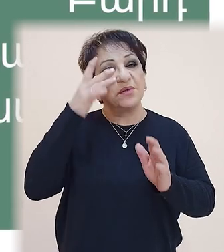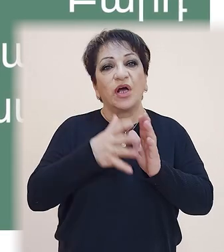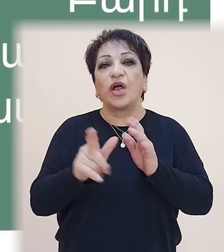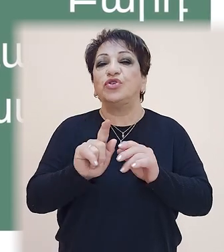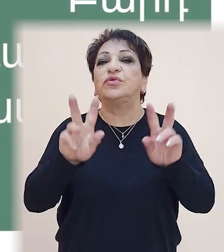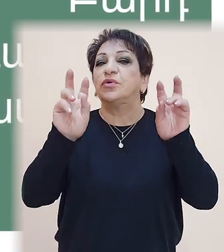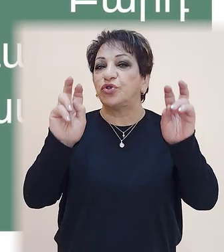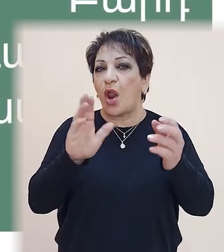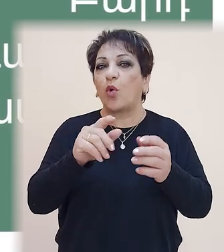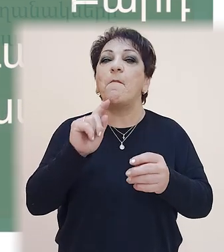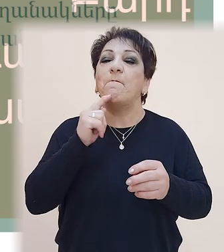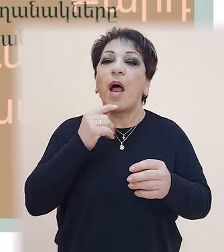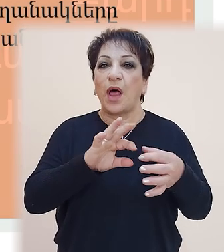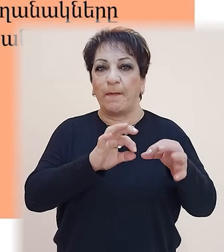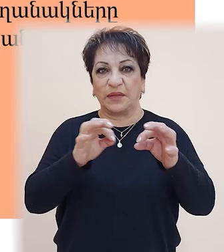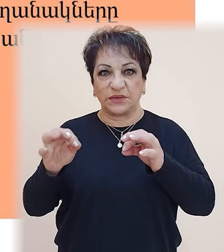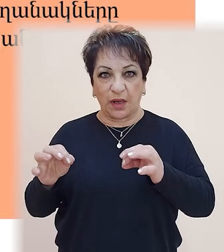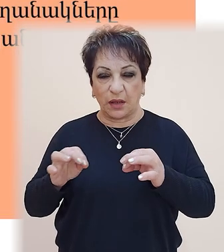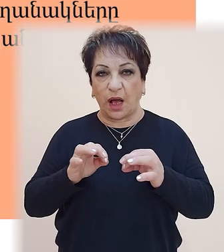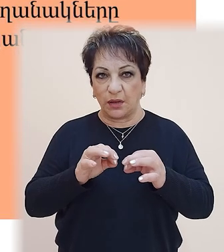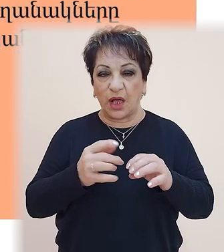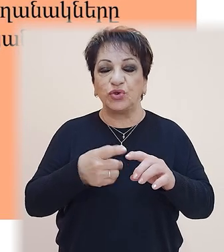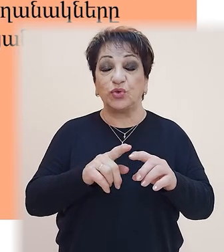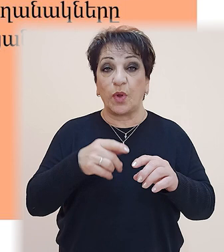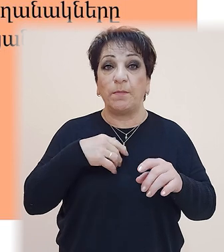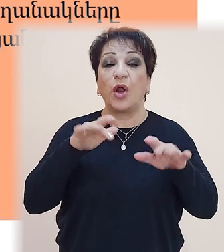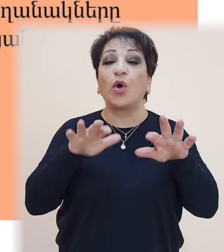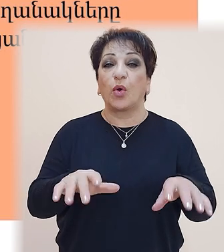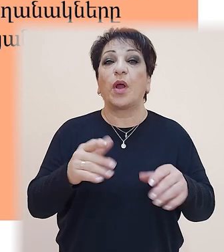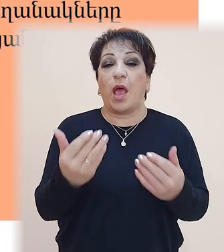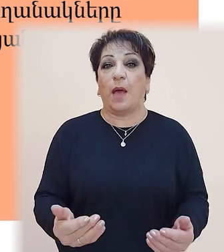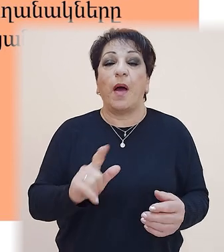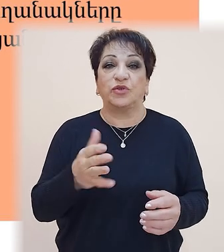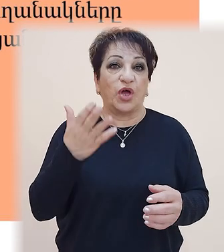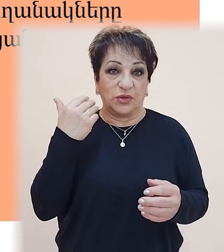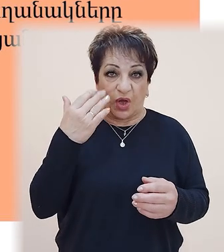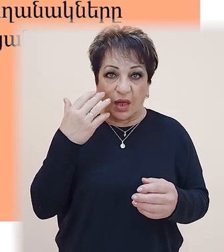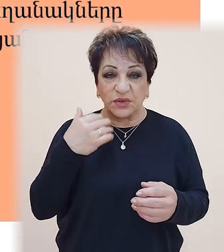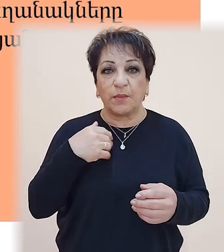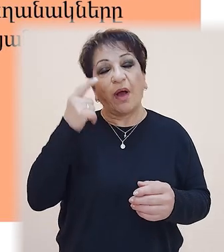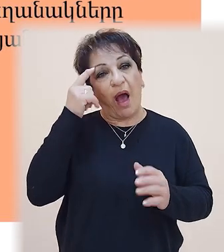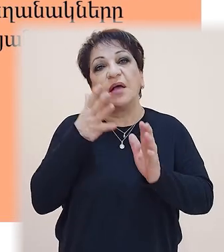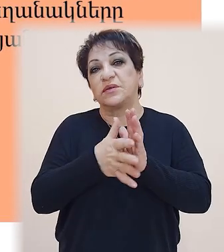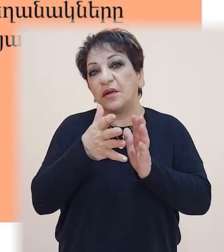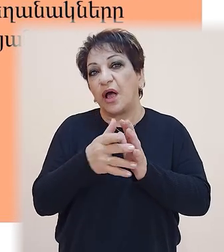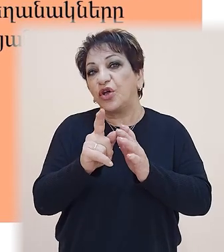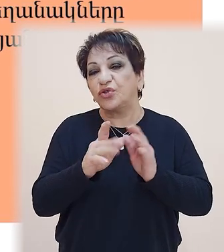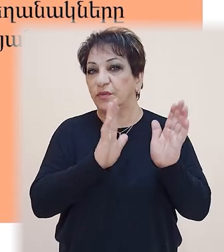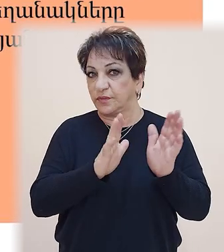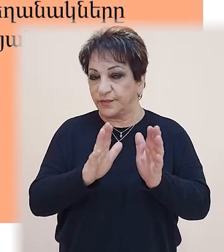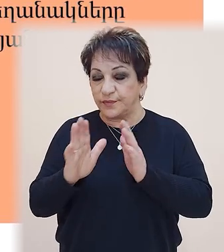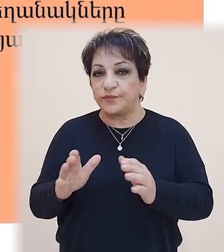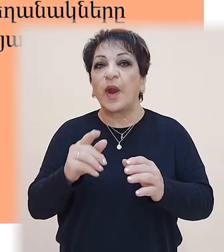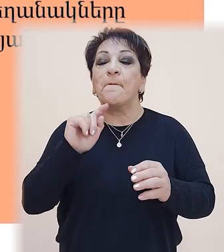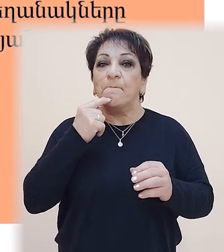առազնահատկություններինք ծանոթանանք։ Մեր անելիքները հստակեցնենք, որ եմ նայսօր ծանոթանալ ենք բարդ նախադայության կարոցվածքին, բարդ